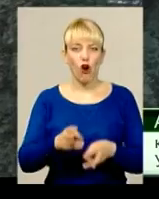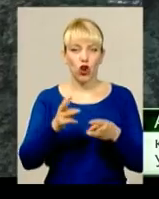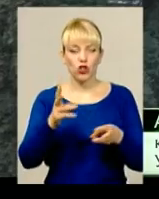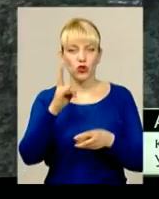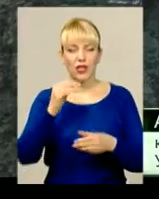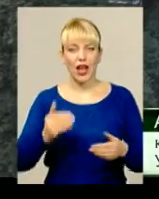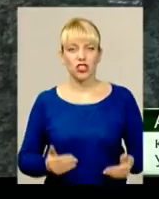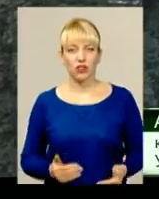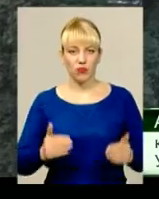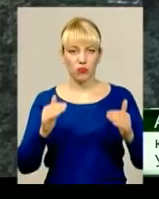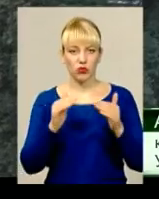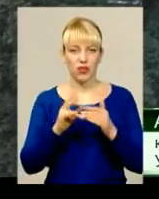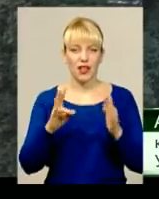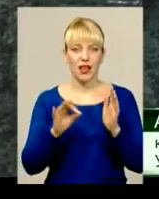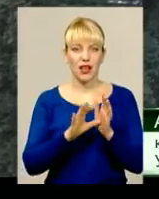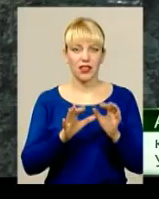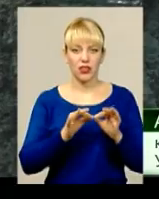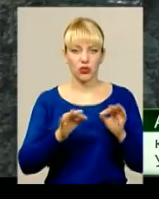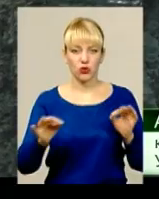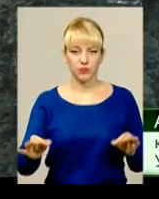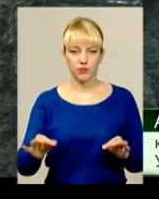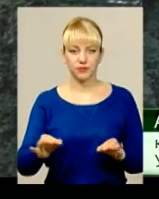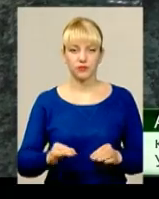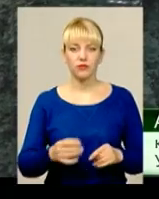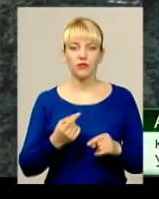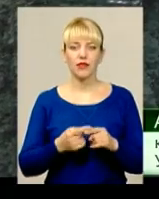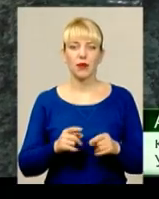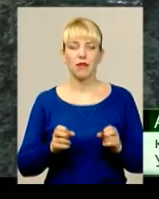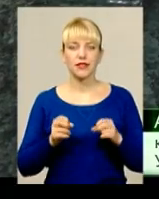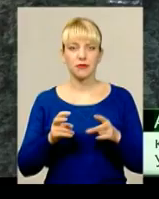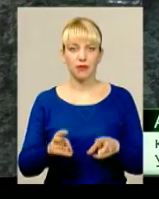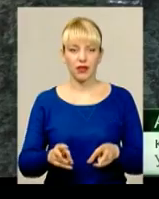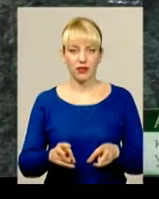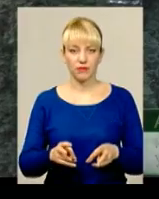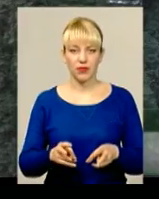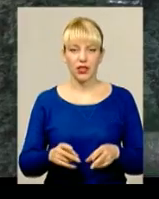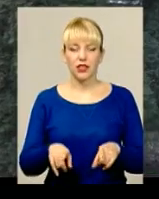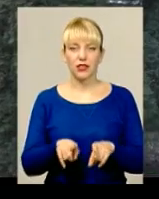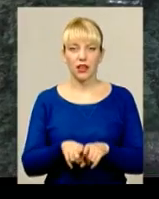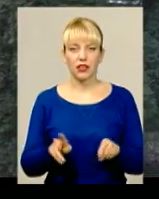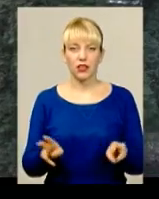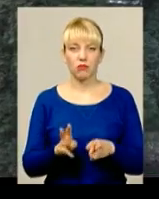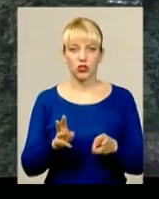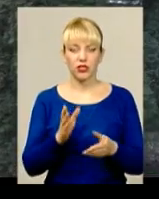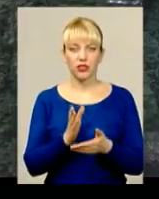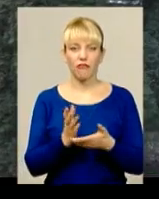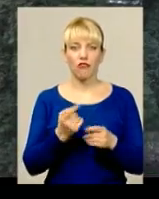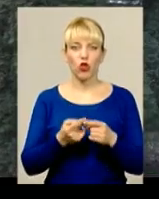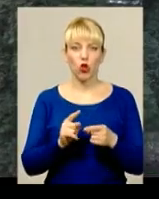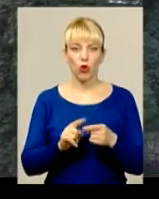на лінії електропередач та на потенційно небезпечні об'єкти. Саме небезпека таких пожеж полягає в тому, що